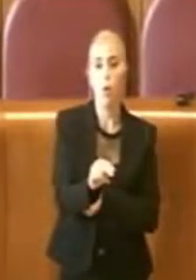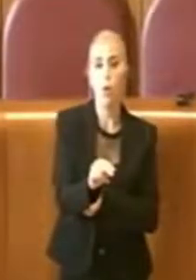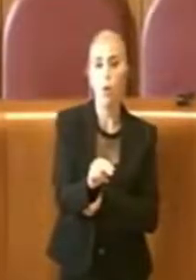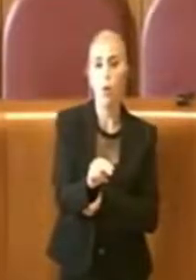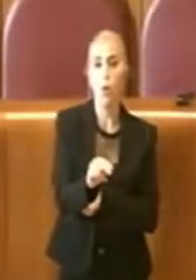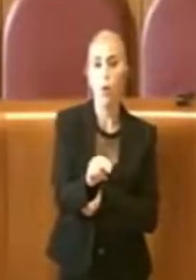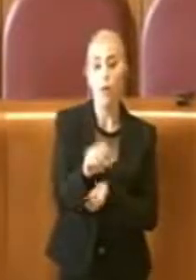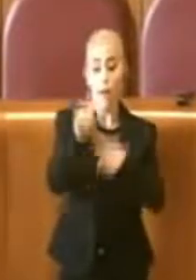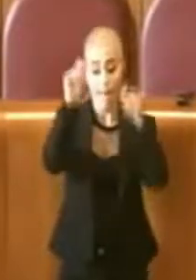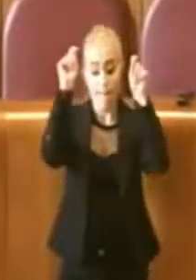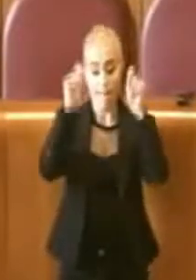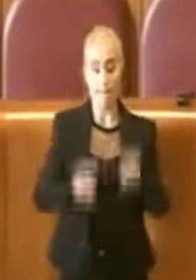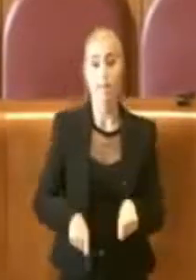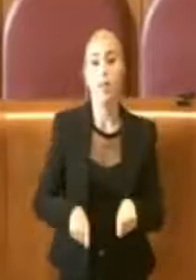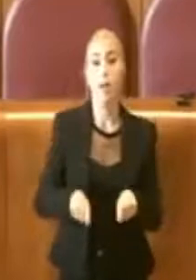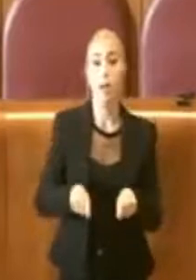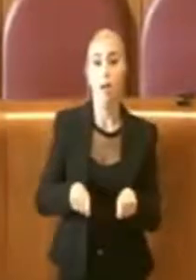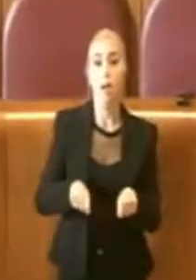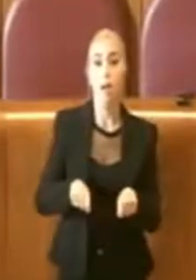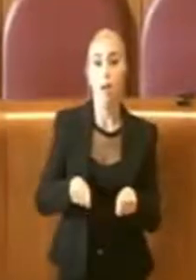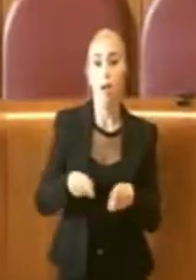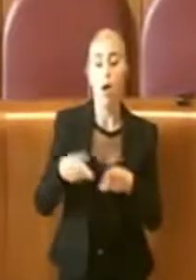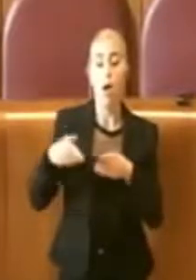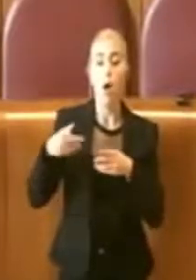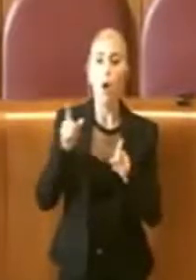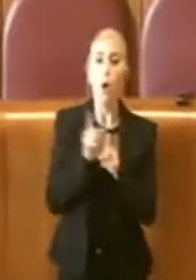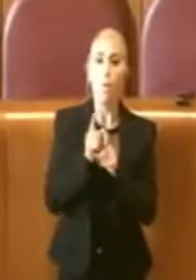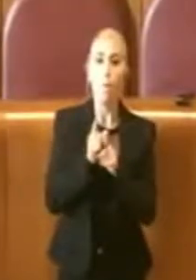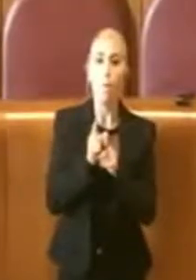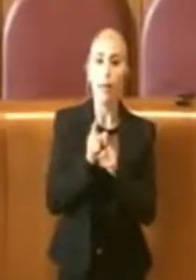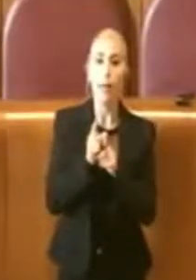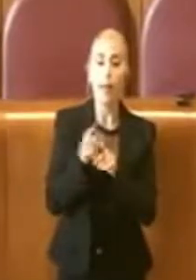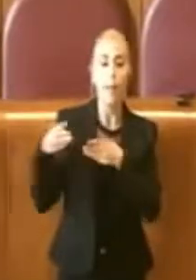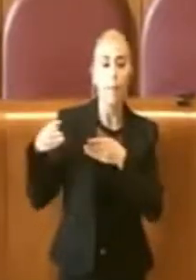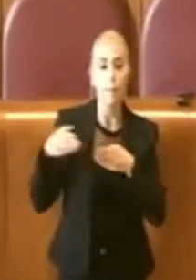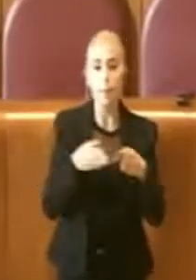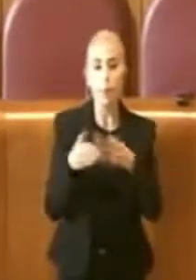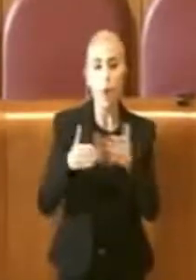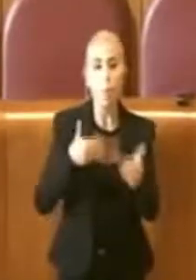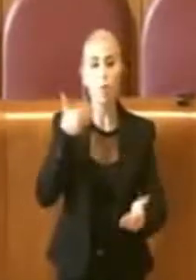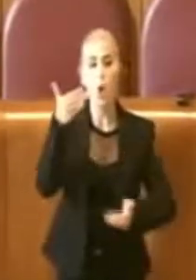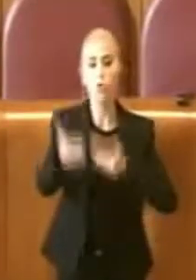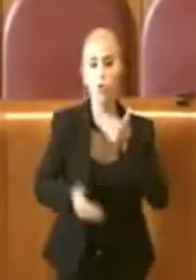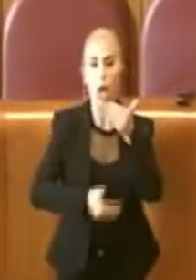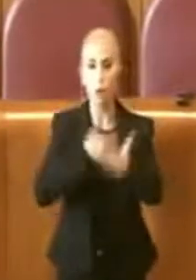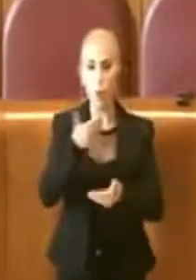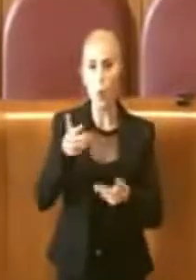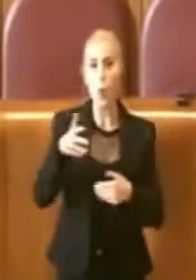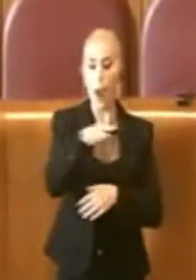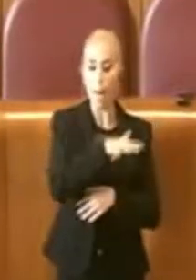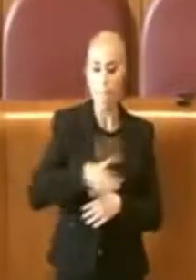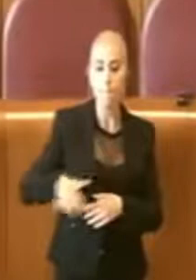avviato un percorso che oggi possiamo ratificare. L'intiturazione del parco